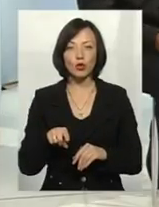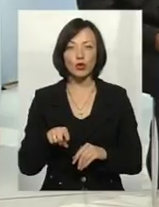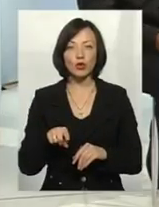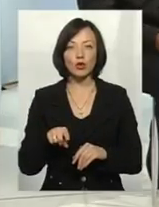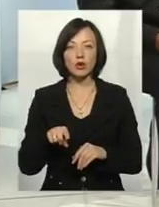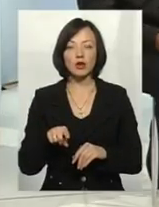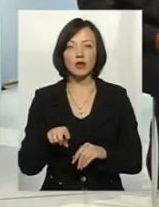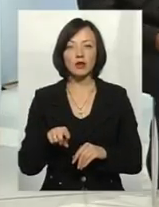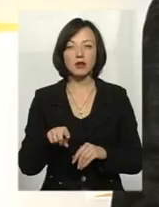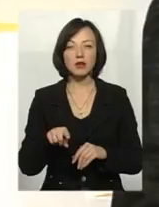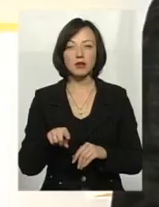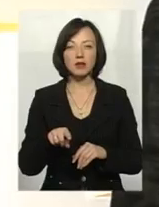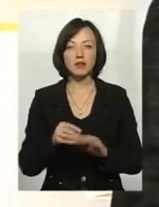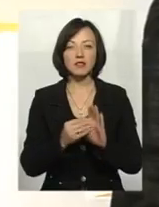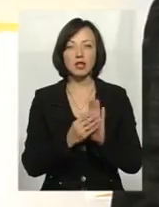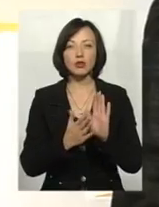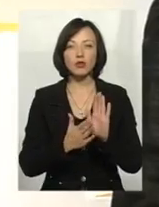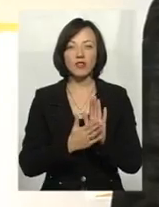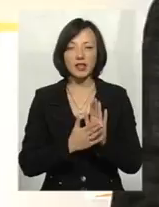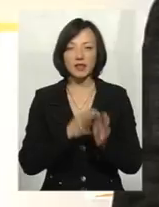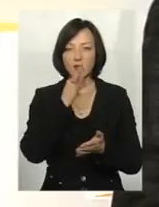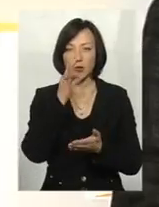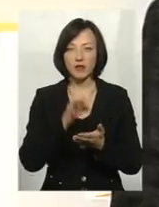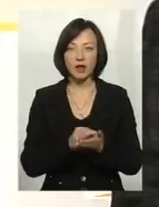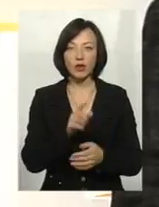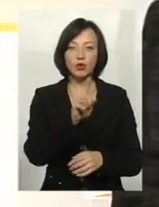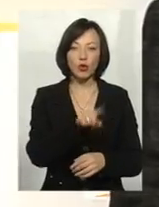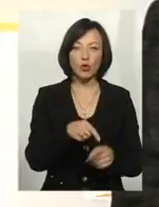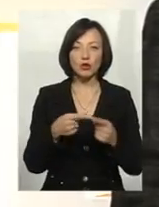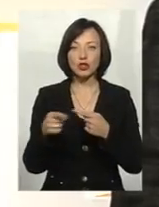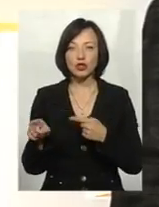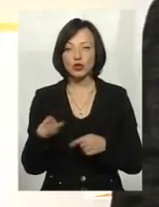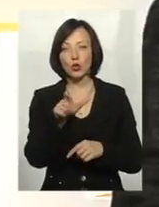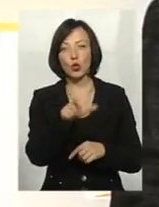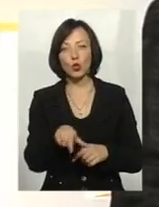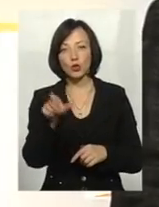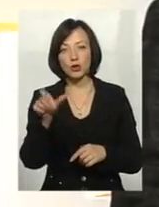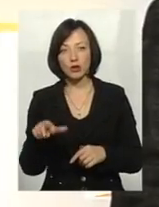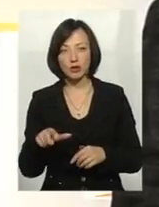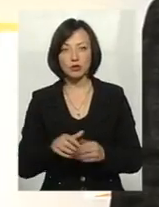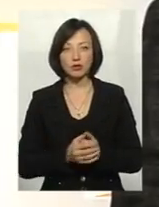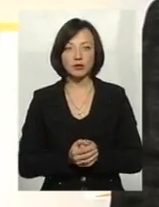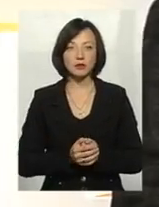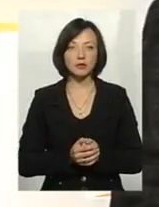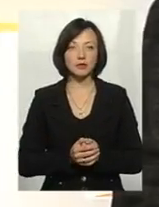навіть встановити відповідальність того чи іного мешканця, того чи іного.